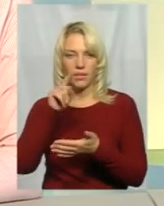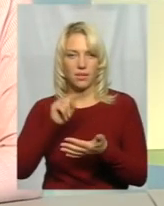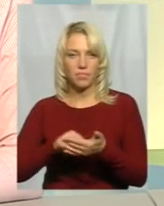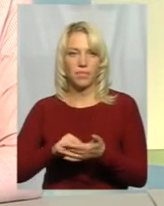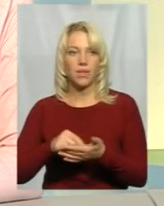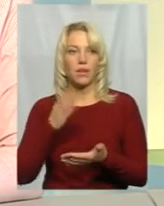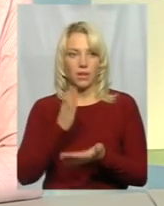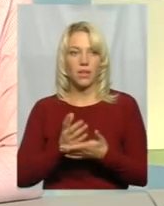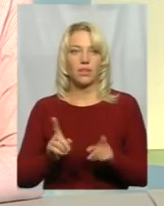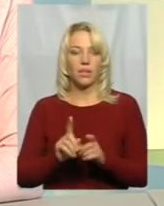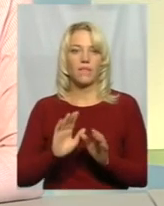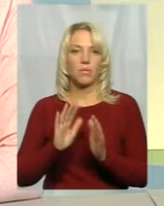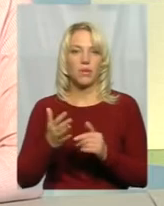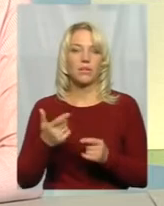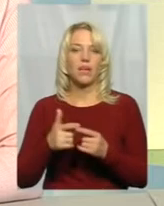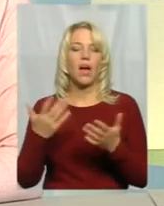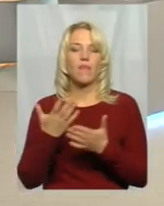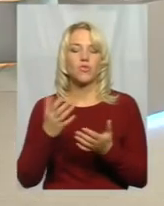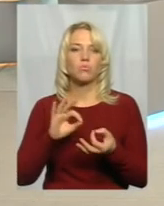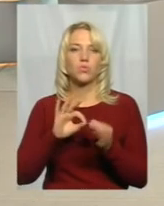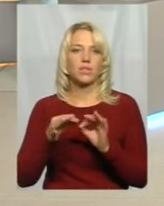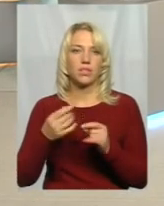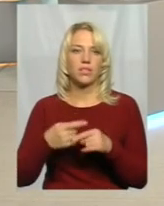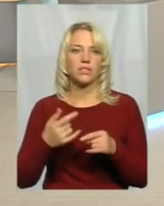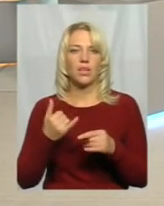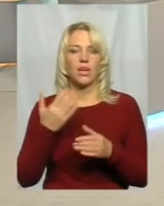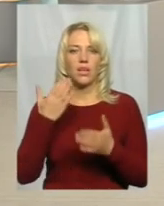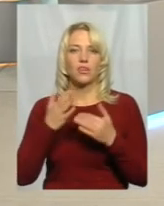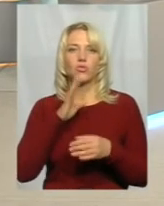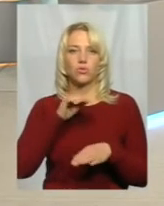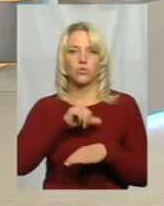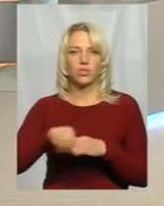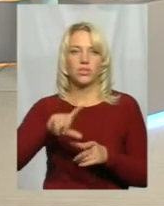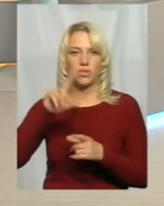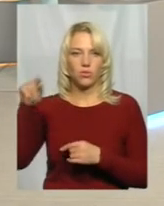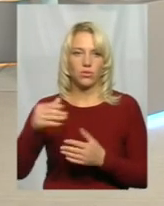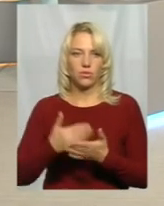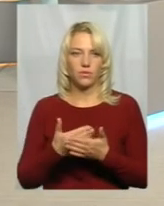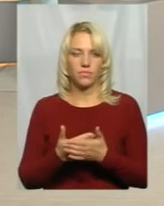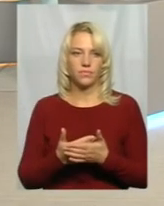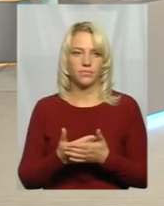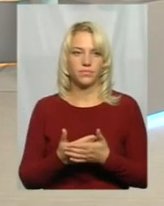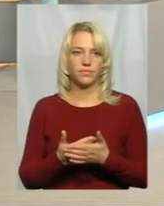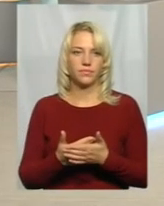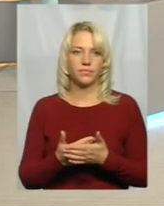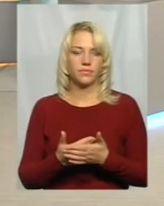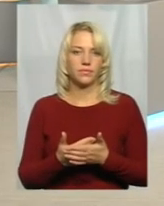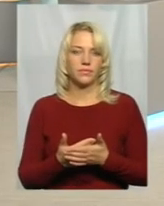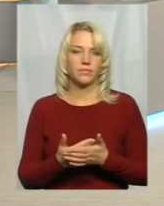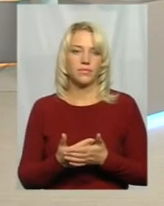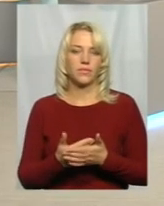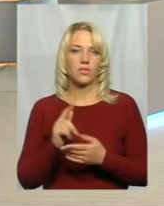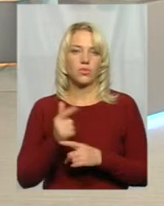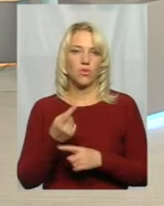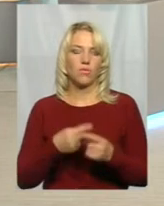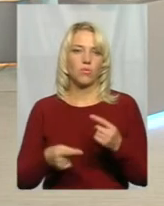В чому складність тягнення в такому випадку аліментів, якщо дружина за кордоном? Якщо дружина за кордоном… Ну, знову ж таки,